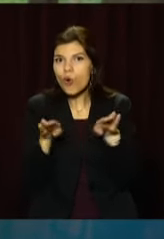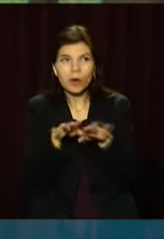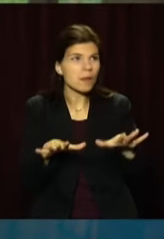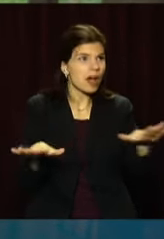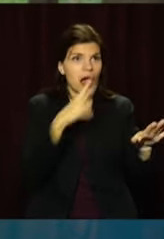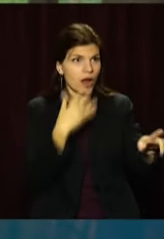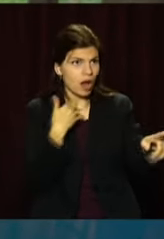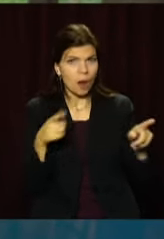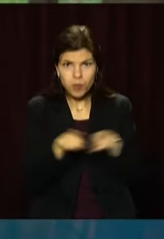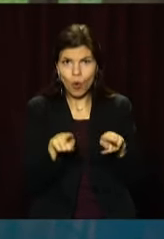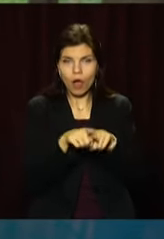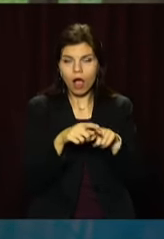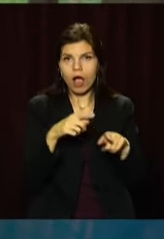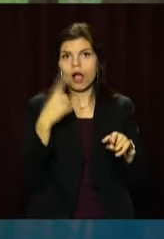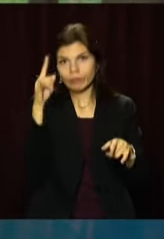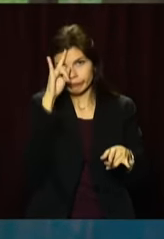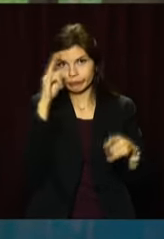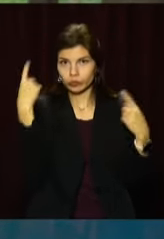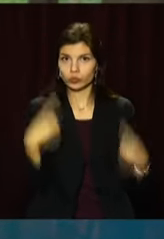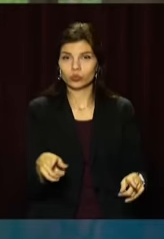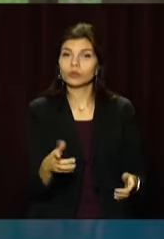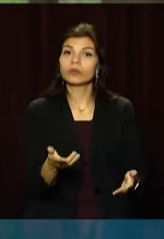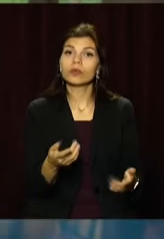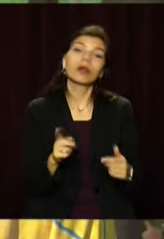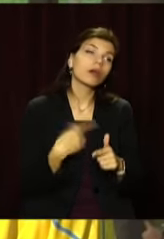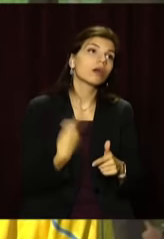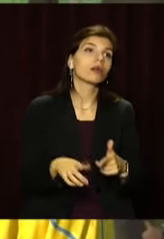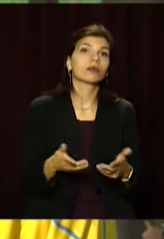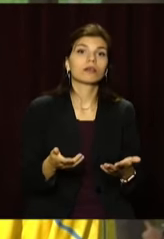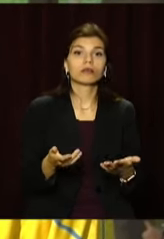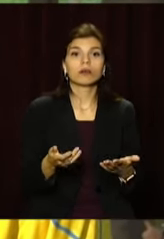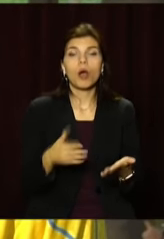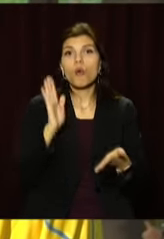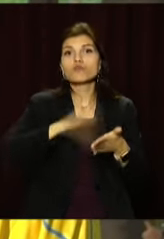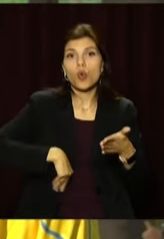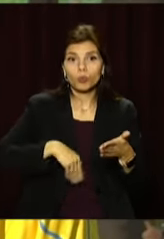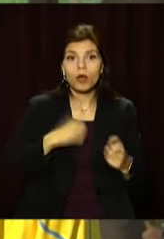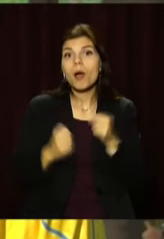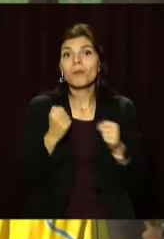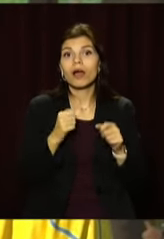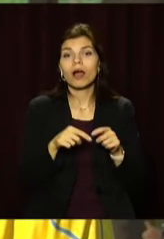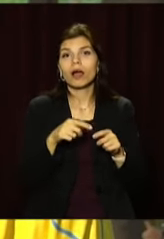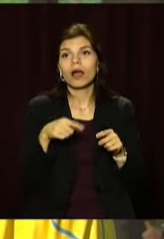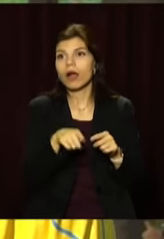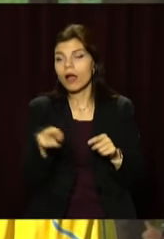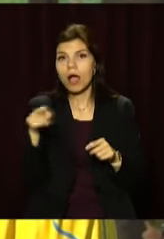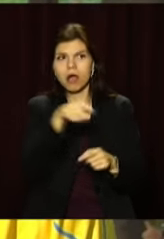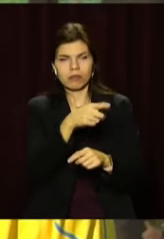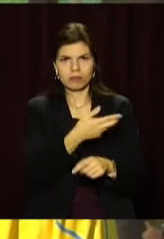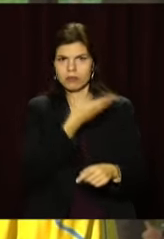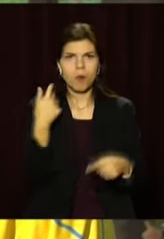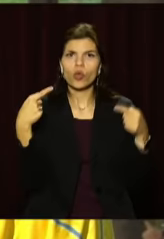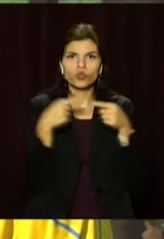місцевості, або перебіжати КП, де немає